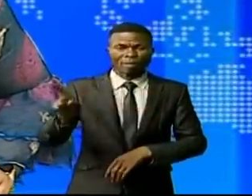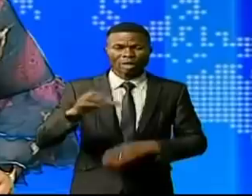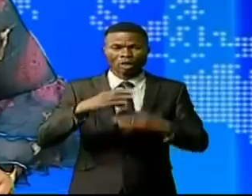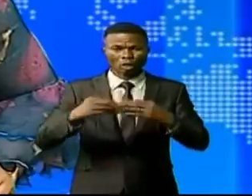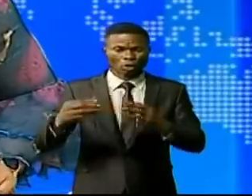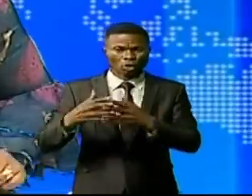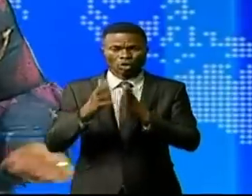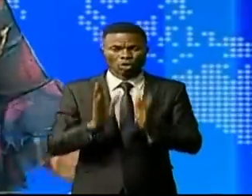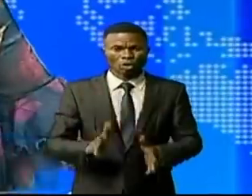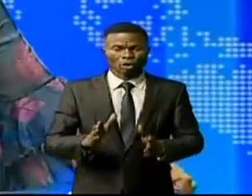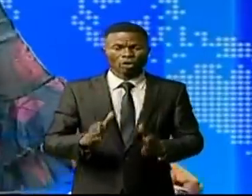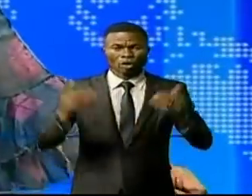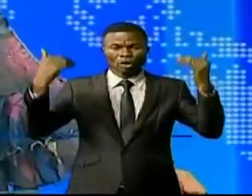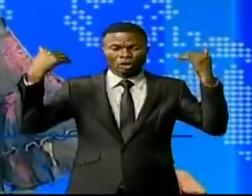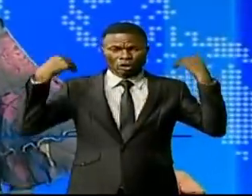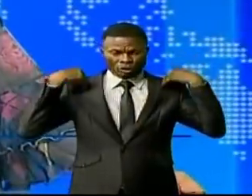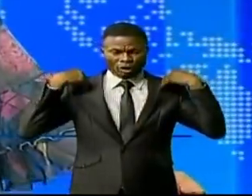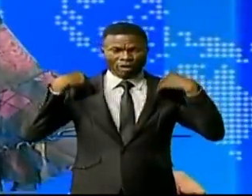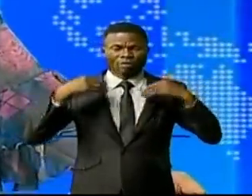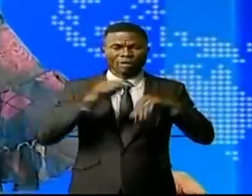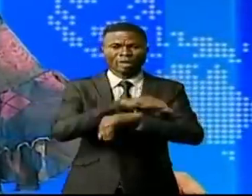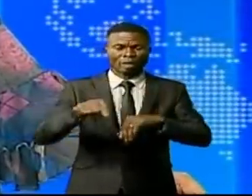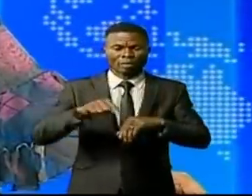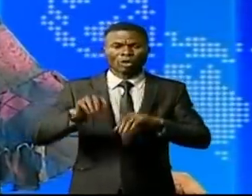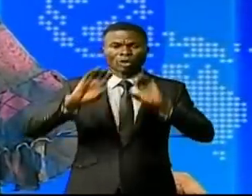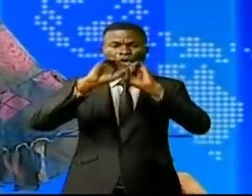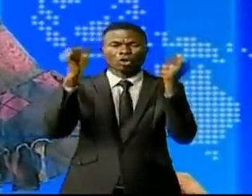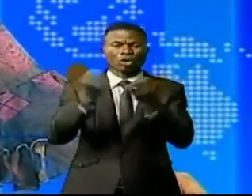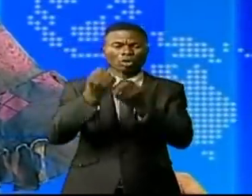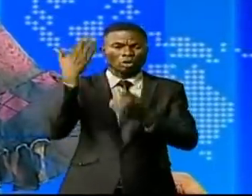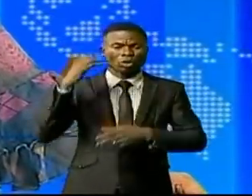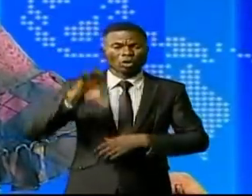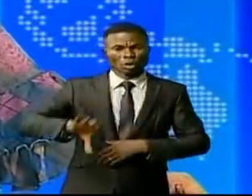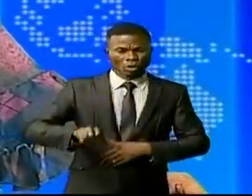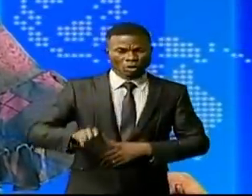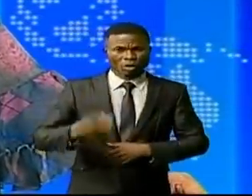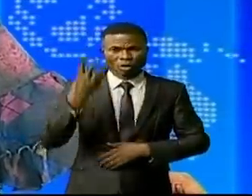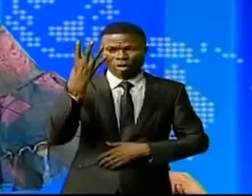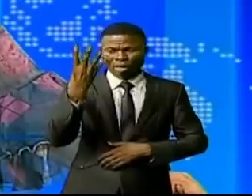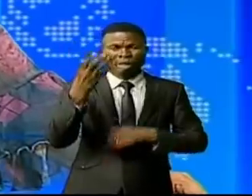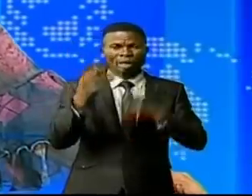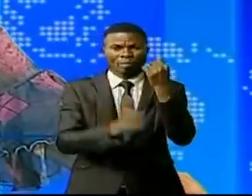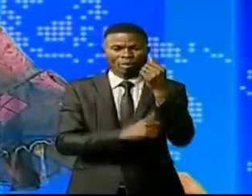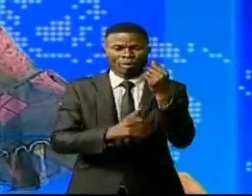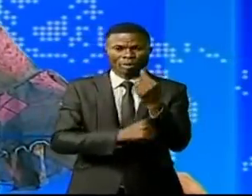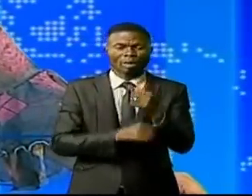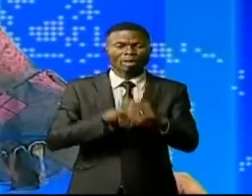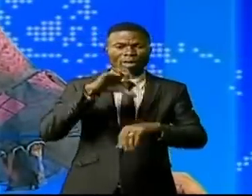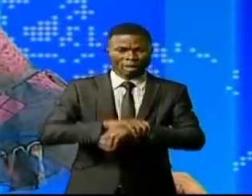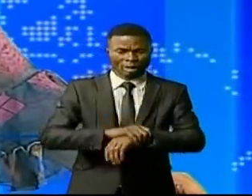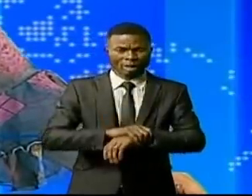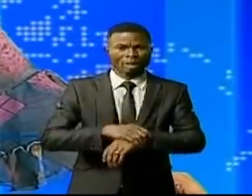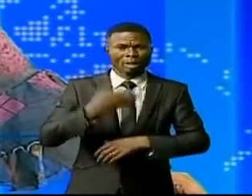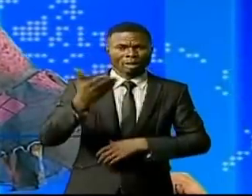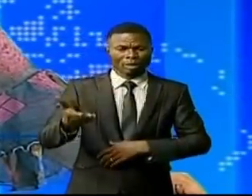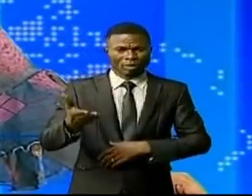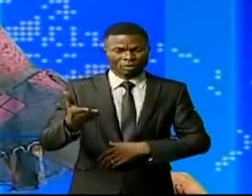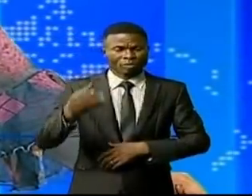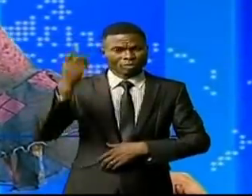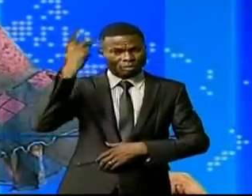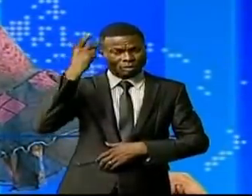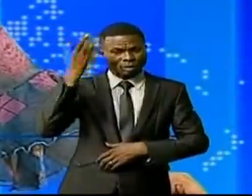d'un mandataire de la Régie des eaux qui s'est constitué en partie civile. 4 personnes sont devant la cour d'appel de